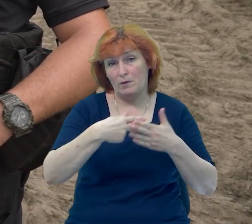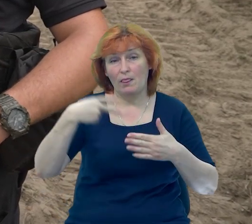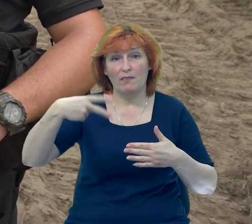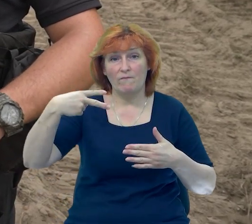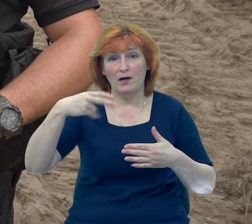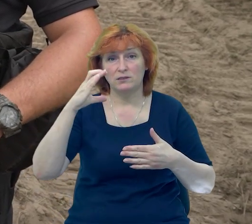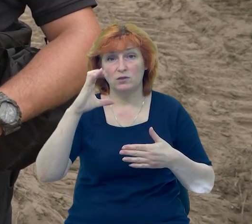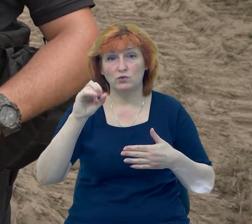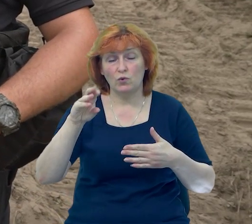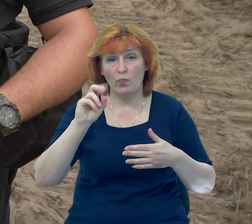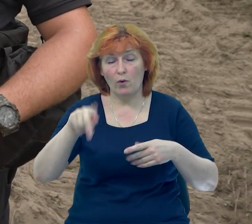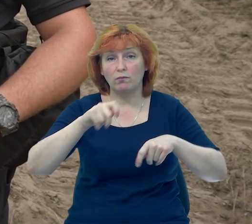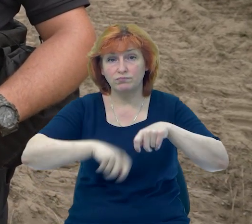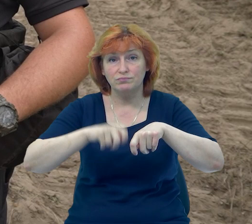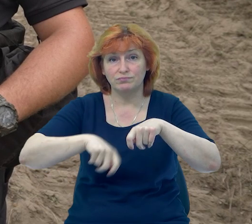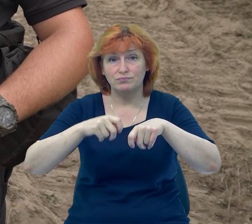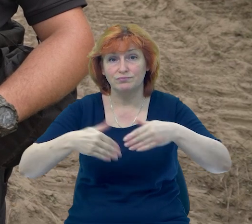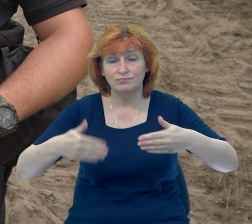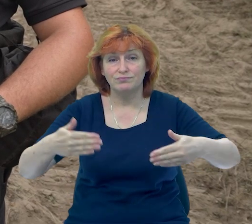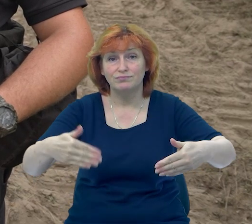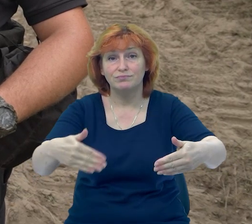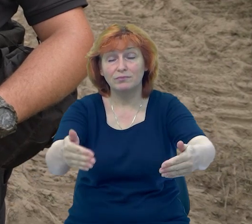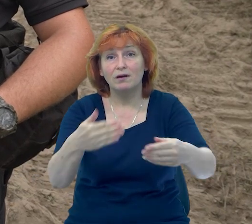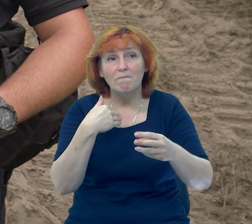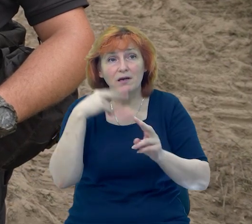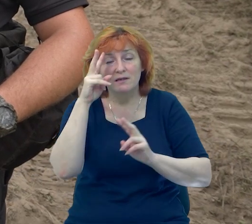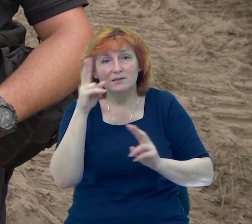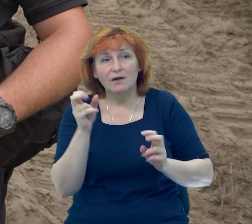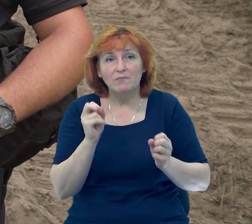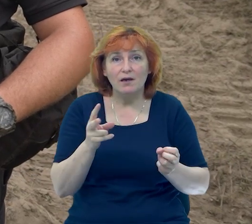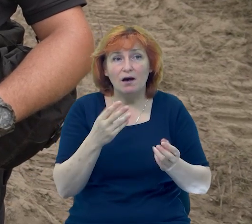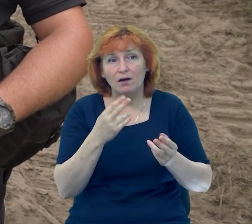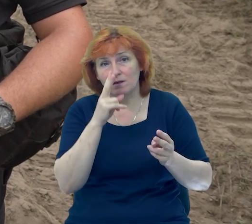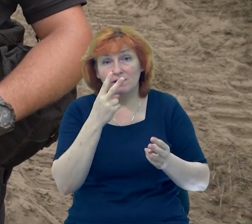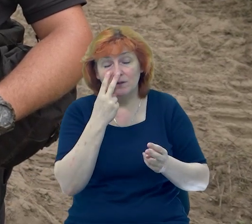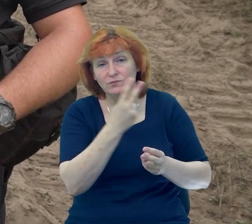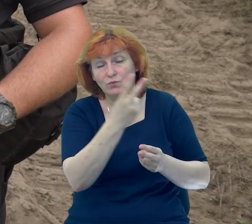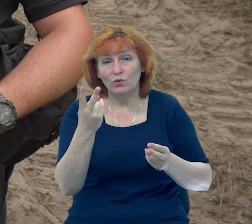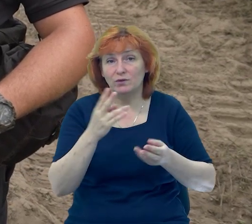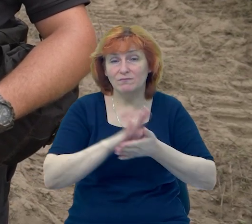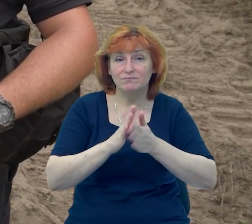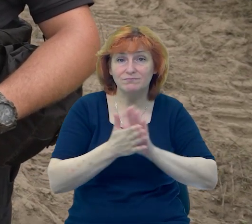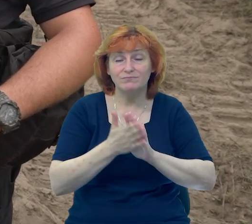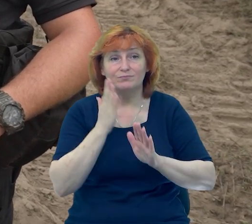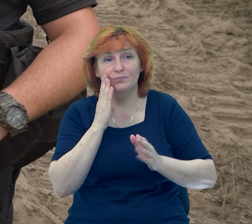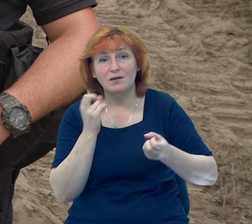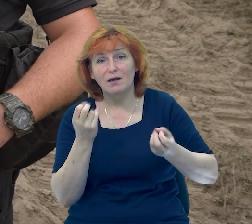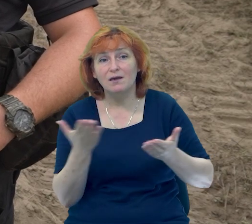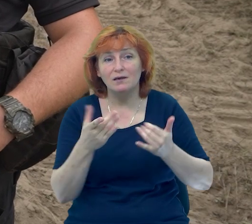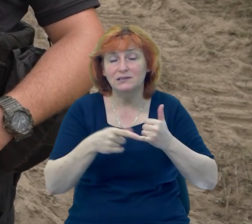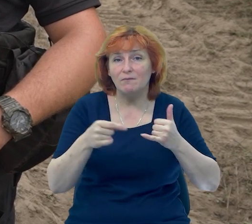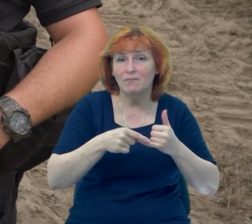тому що не знаємо максимальні можливості. Плюс дивлячись, який грунт,